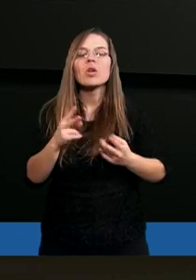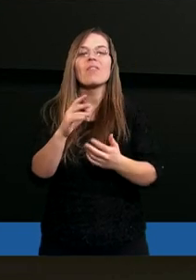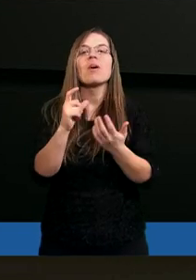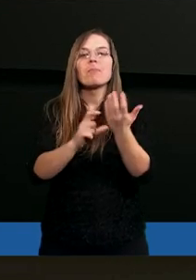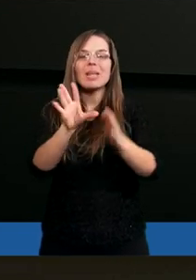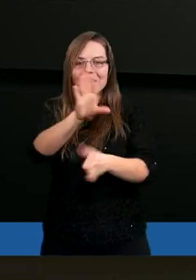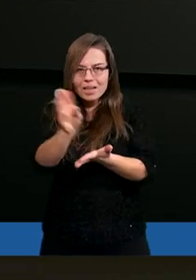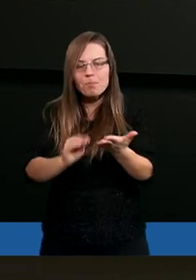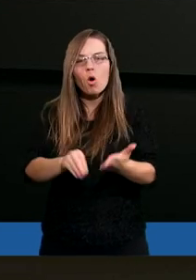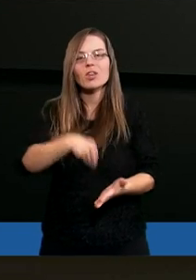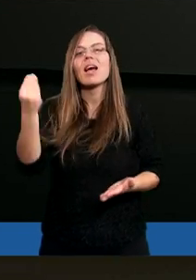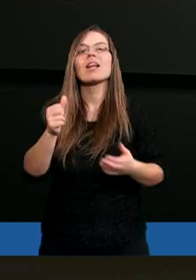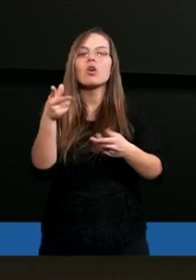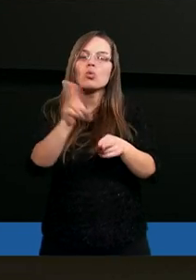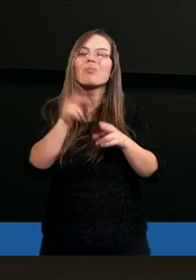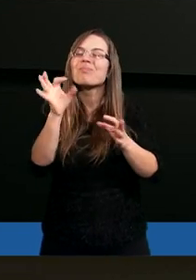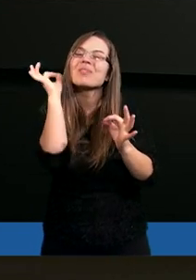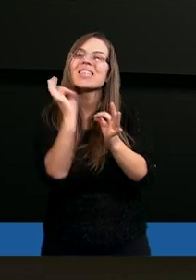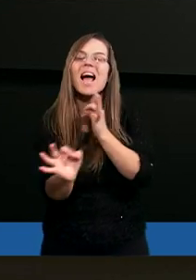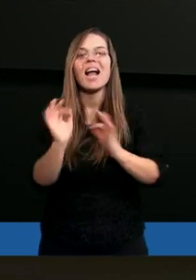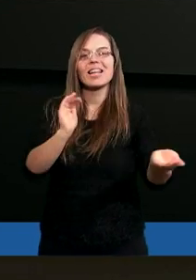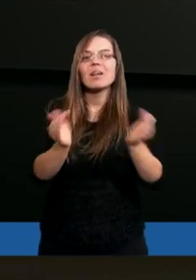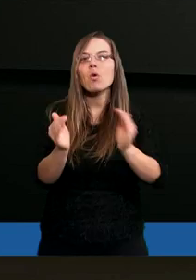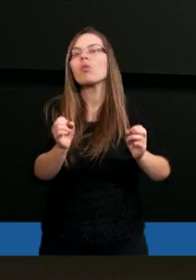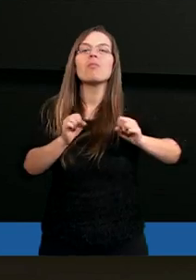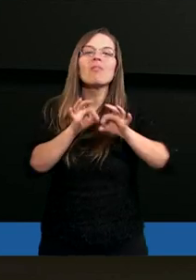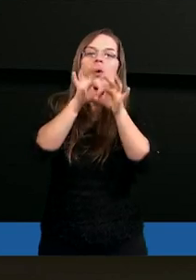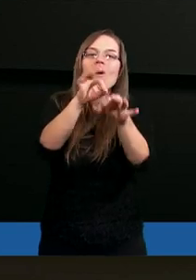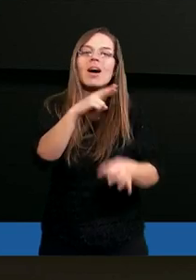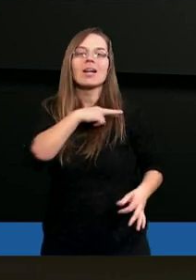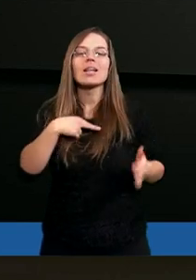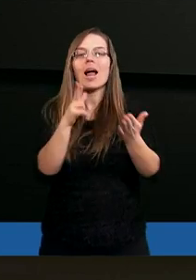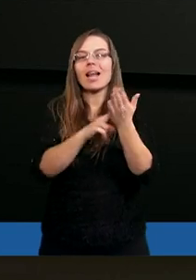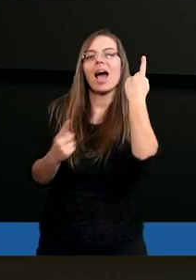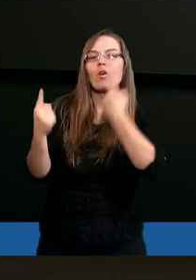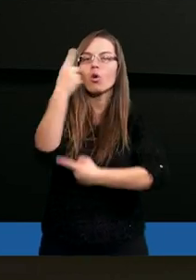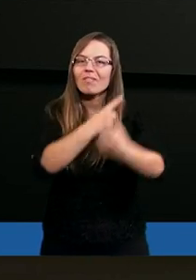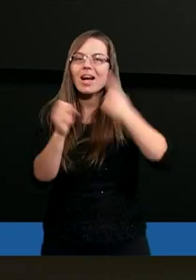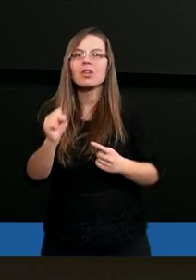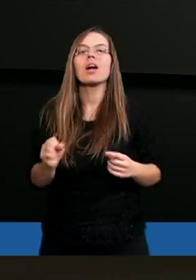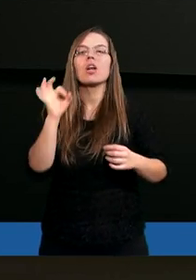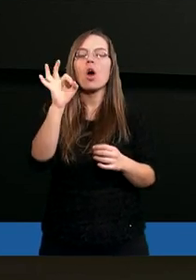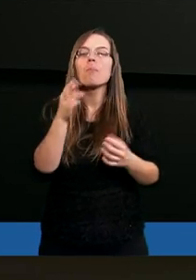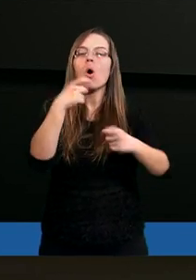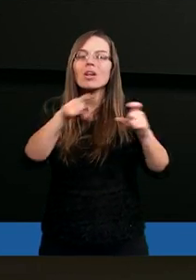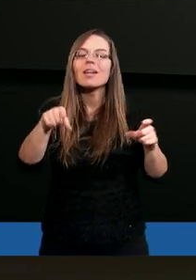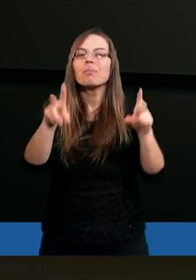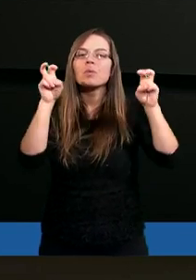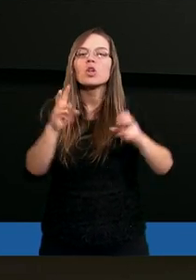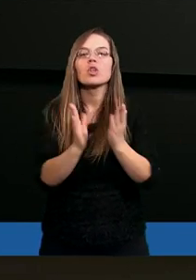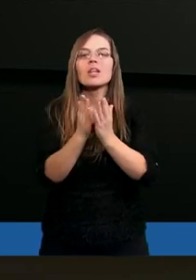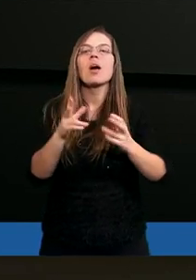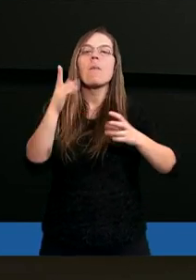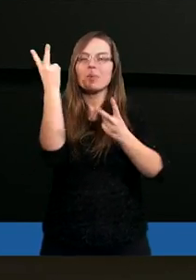Pisma Świętego, który w tak idealny sposób wprowadzi w nas to rozważanie pod tym wspólnym